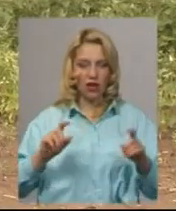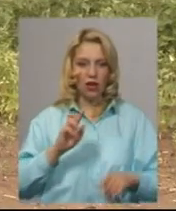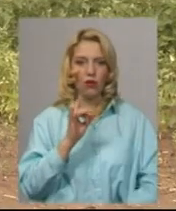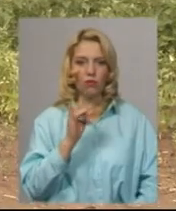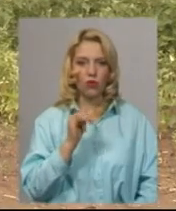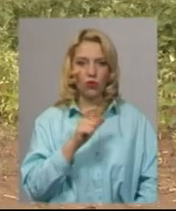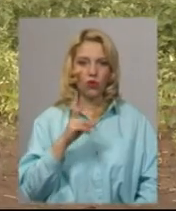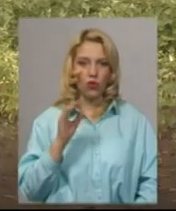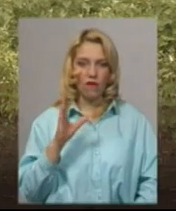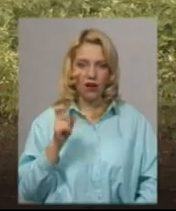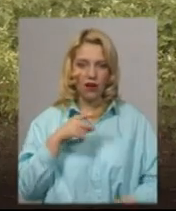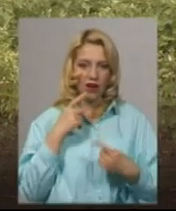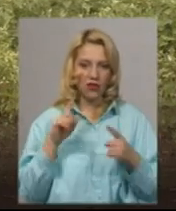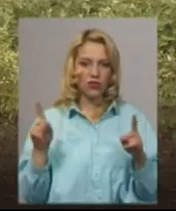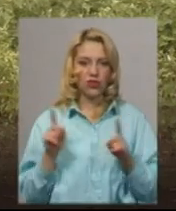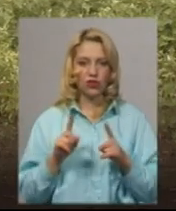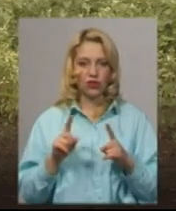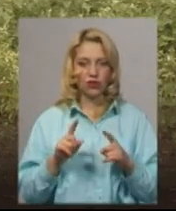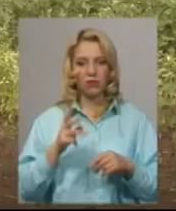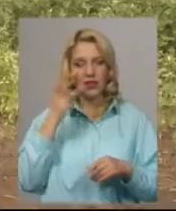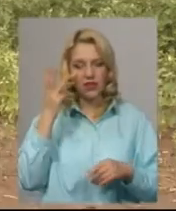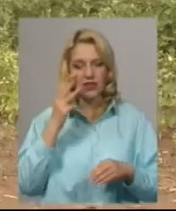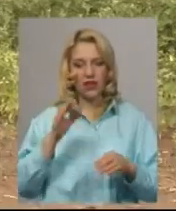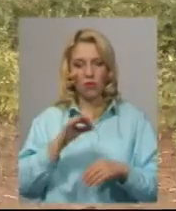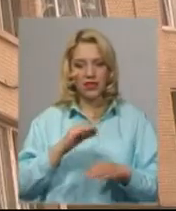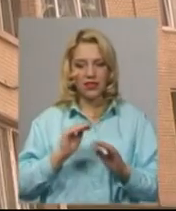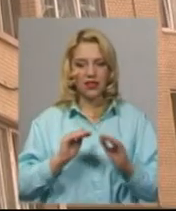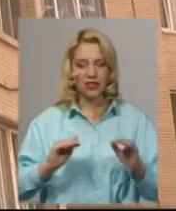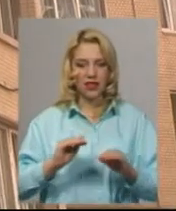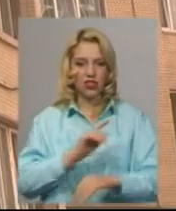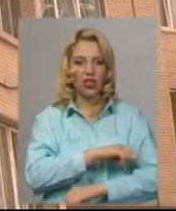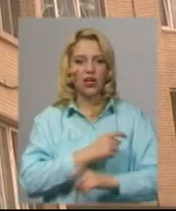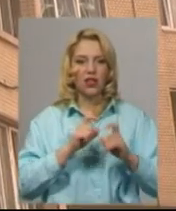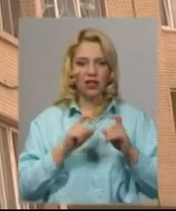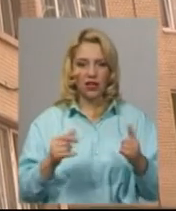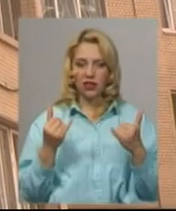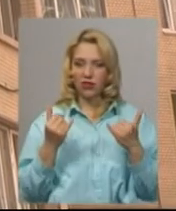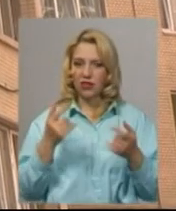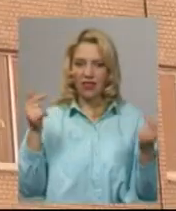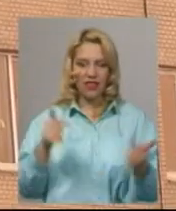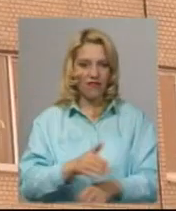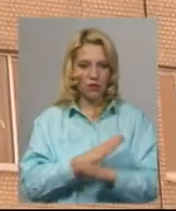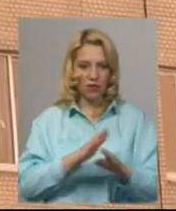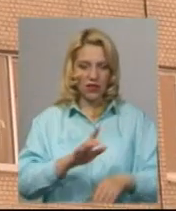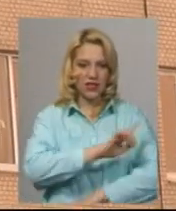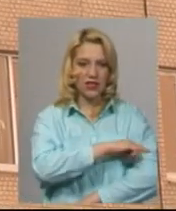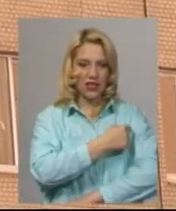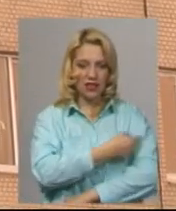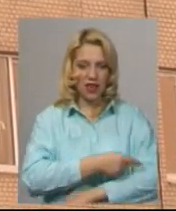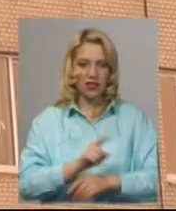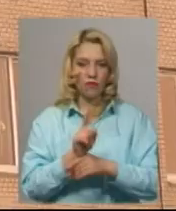Брухнова каже. Хмельницька обласна дитяча лікарня на сьогодні не відповідає тим санітарно-підеміологічним